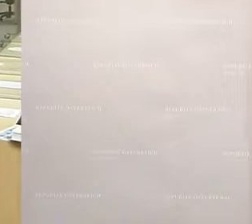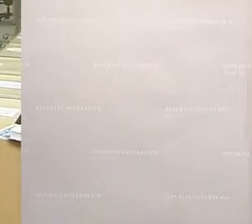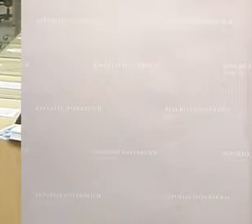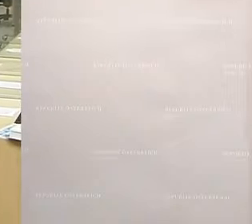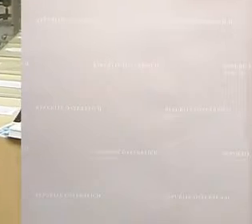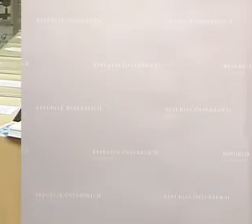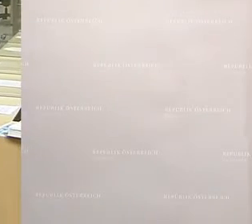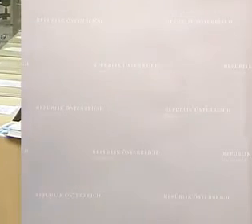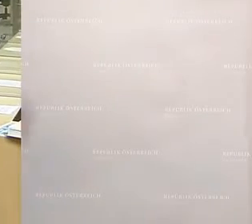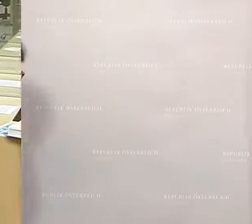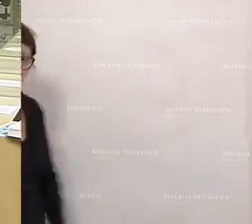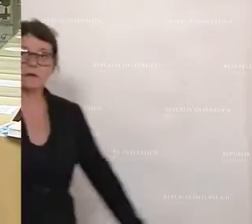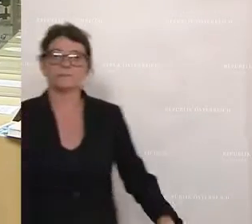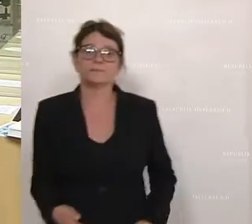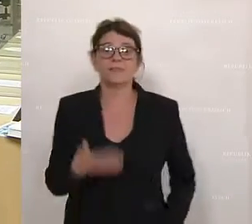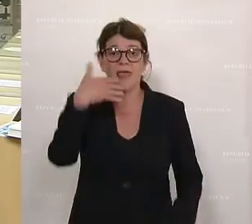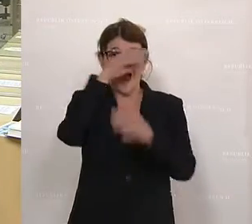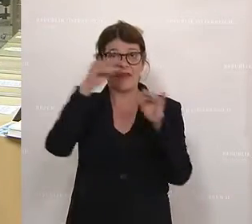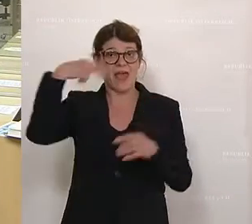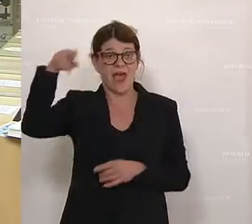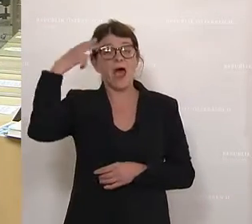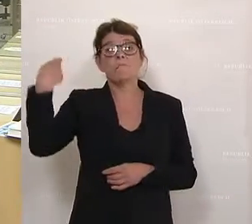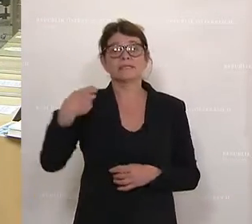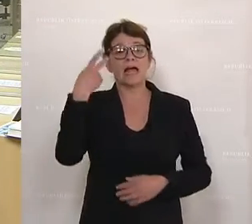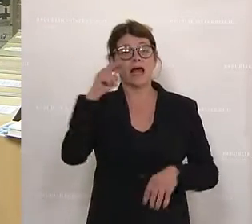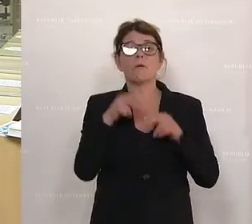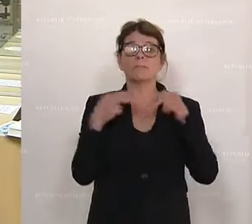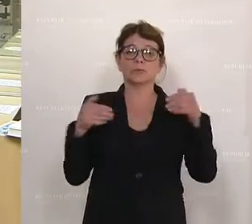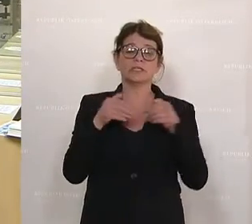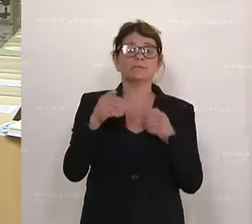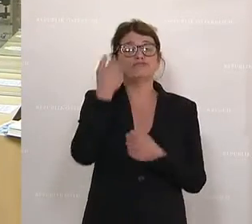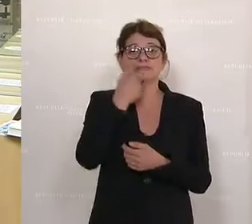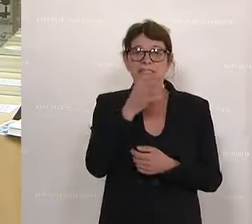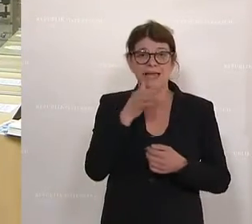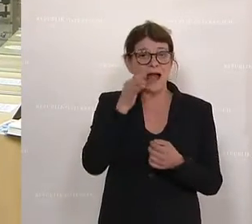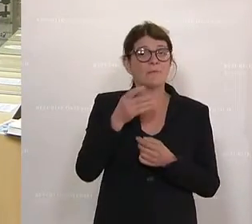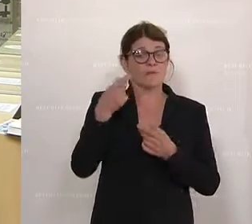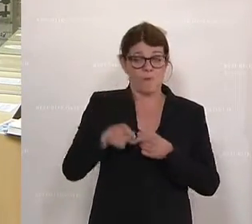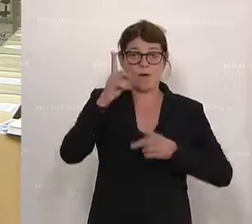nicht richtig beantwortet. Es wurden nämlich konkret sechs Jahre der Anfrage einfach nicht beantwortet. Vielen Dank. Vielen